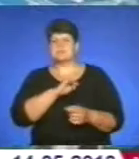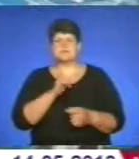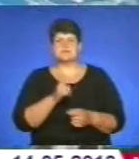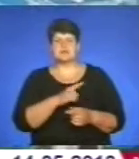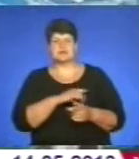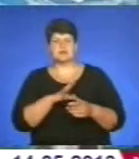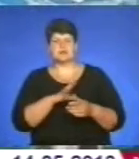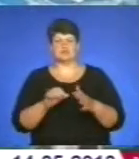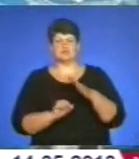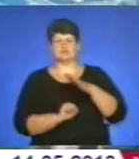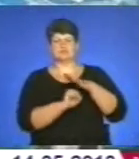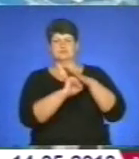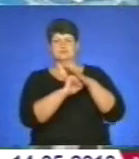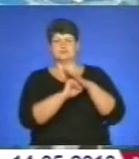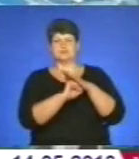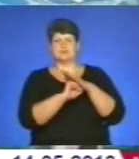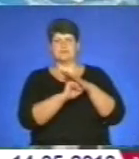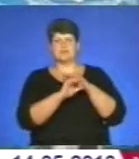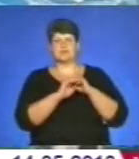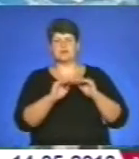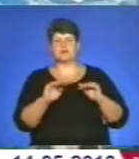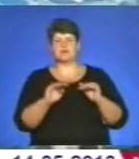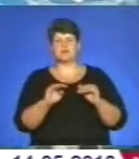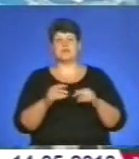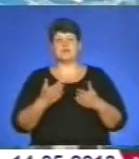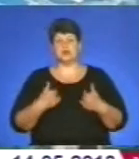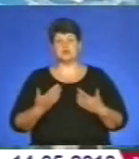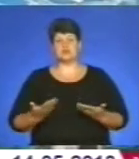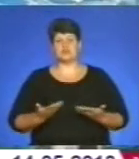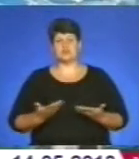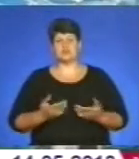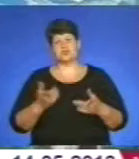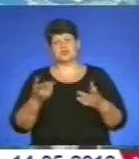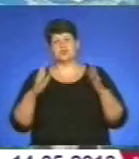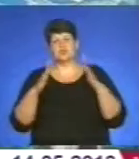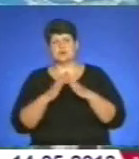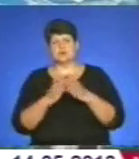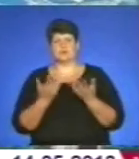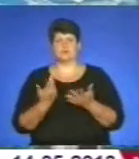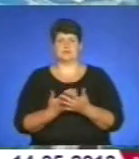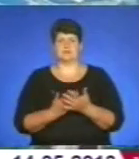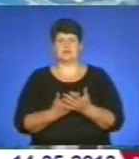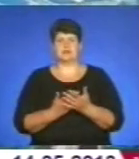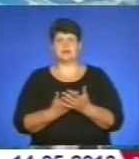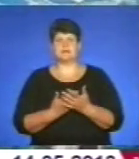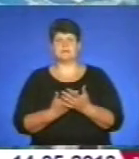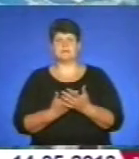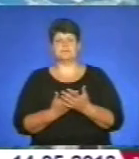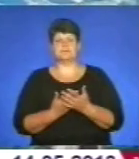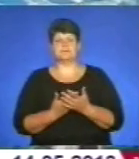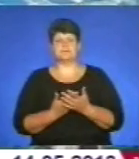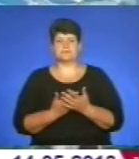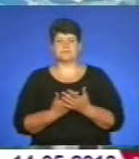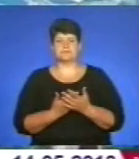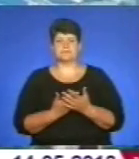фундамент чи основа в нашому житті, чи якоїсь споруди, чи якогось такого